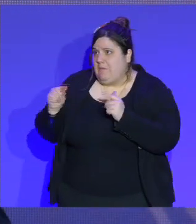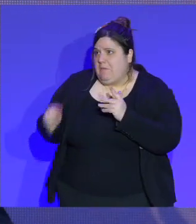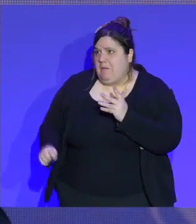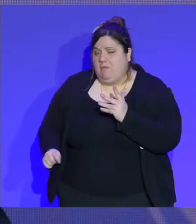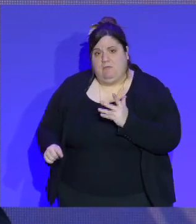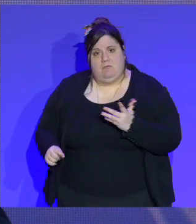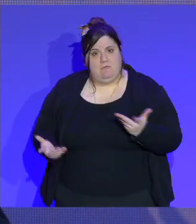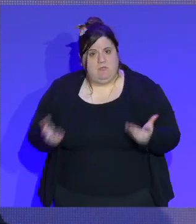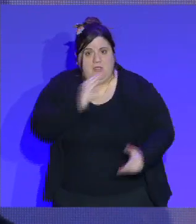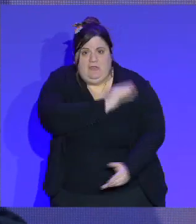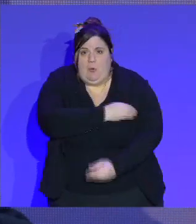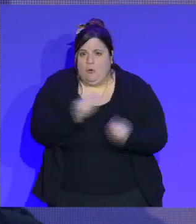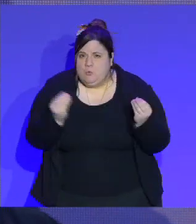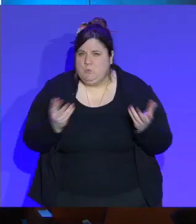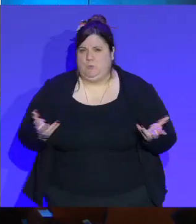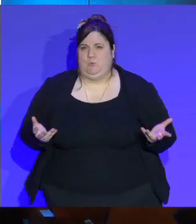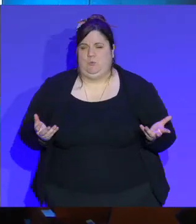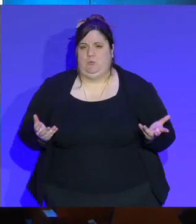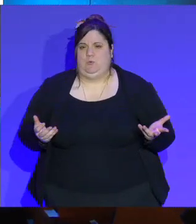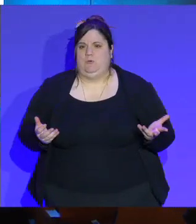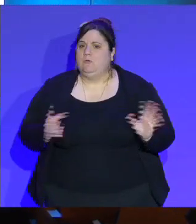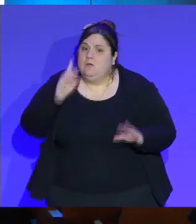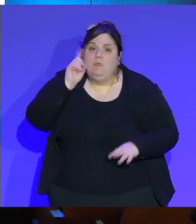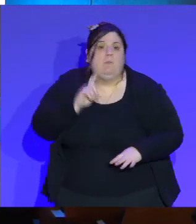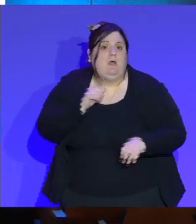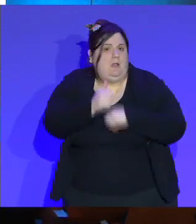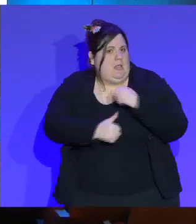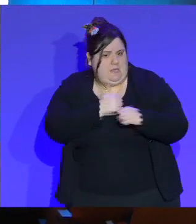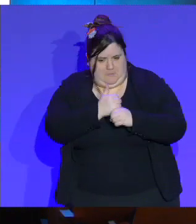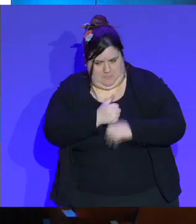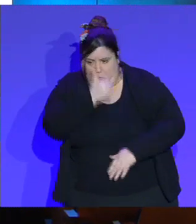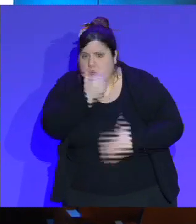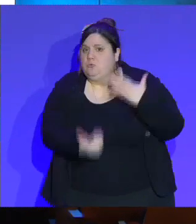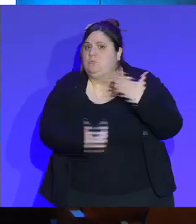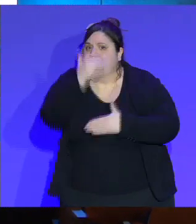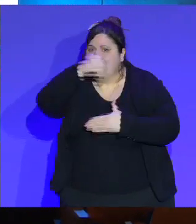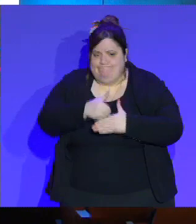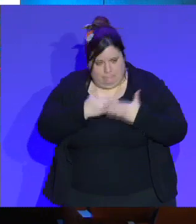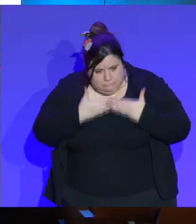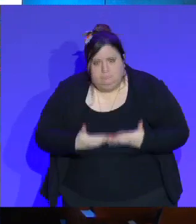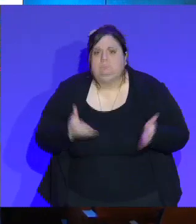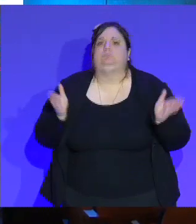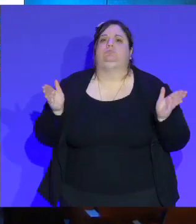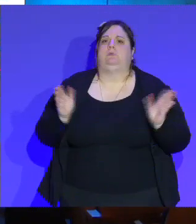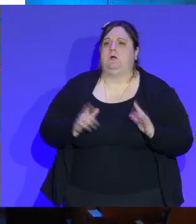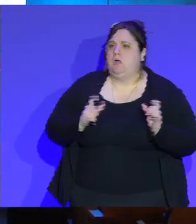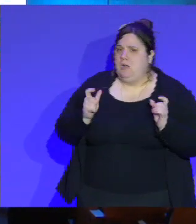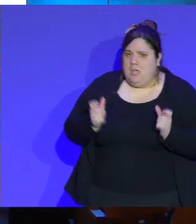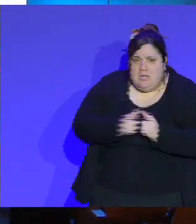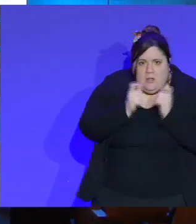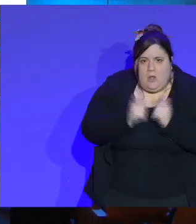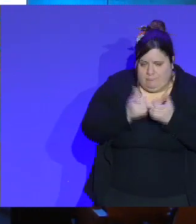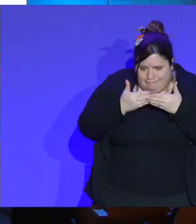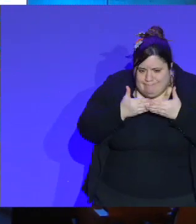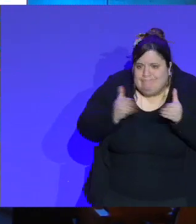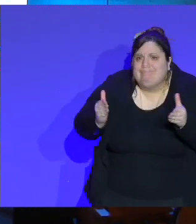l'année. On crée à la fois l'ouverture des clubs, la rencontre entre les citoyens,